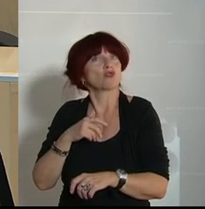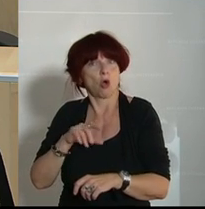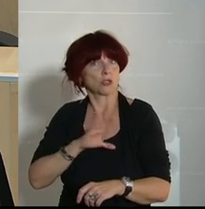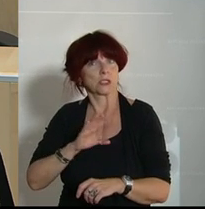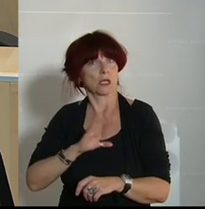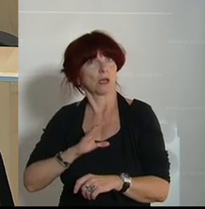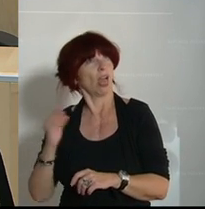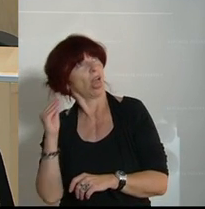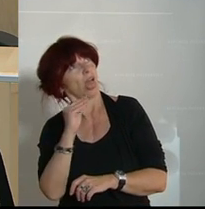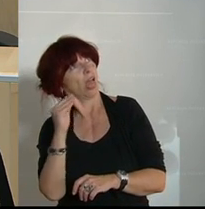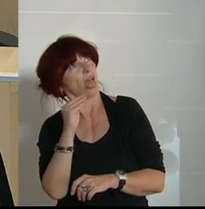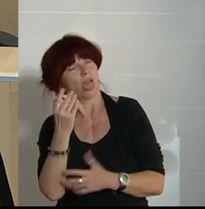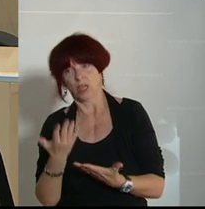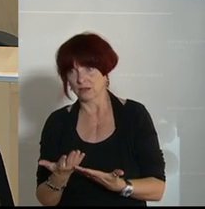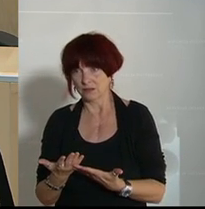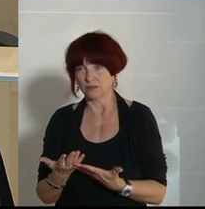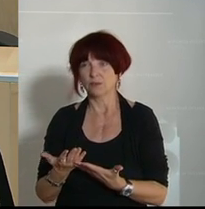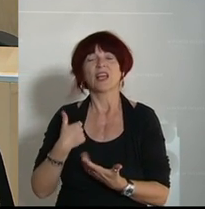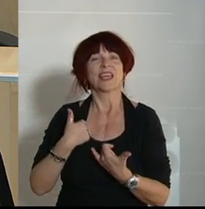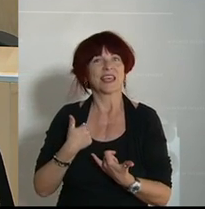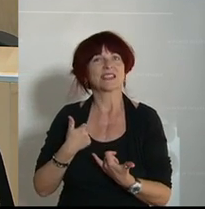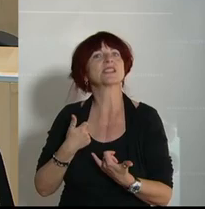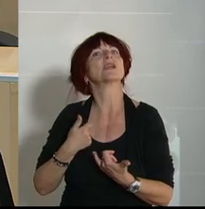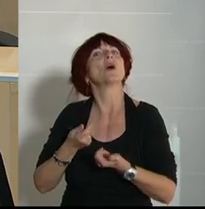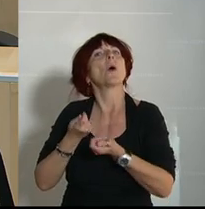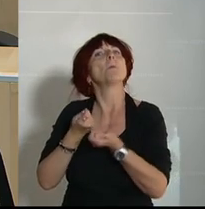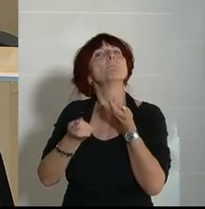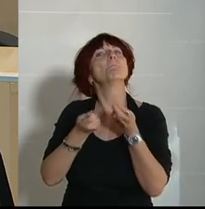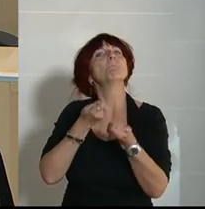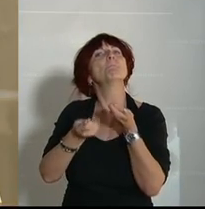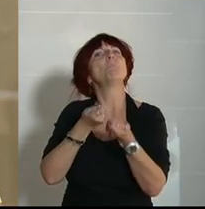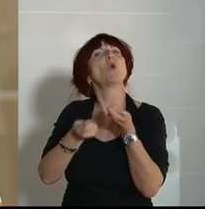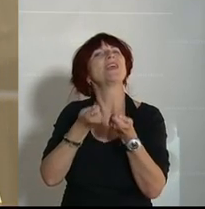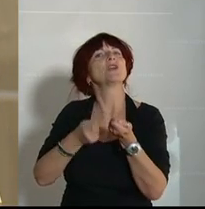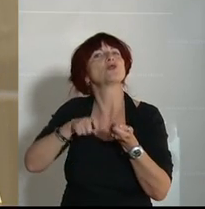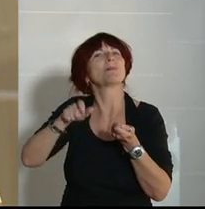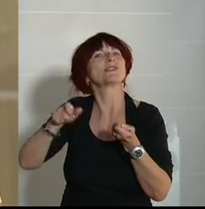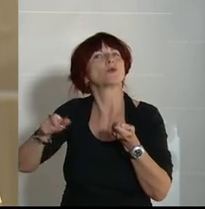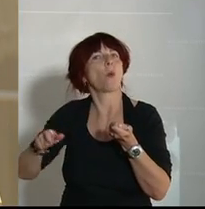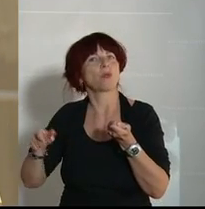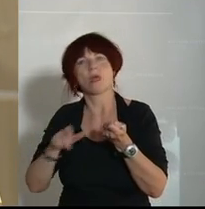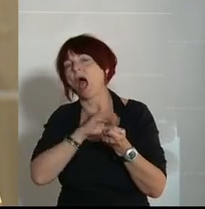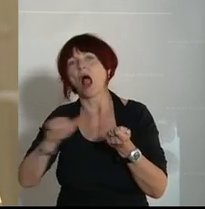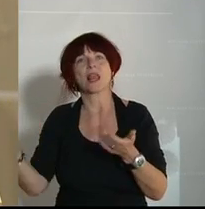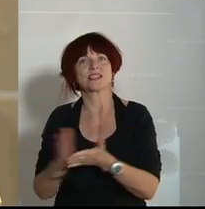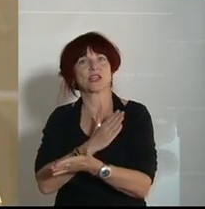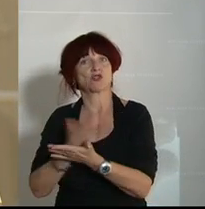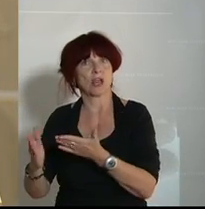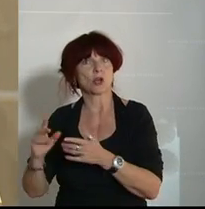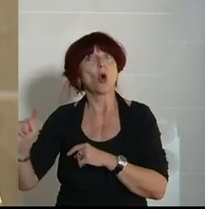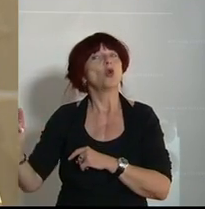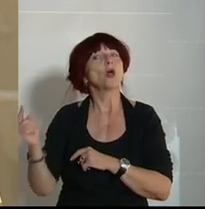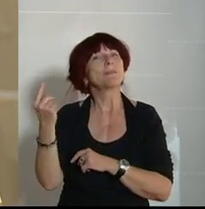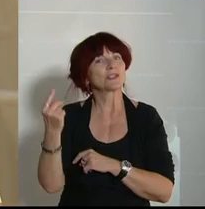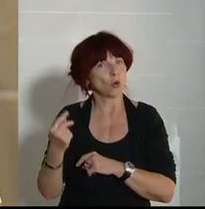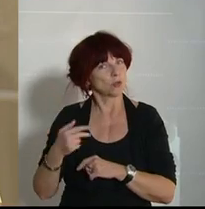weil sie ja über diese politischen Kabinette, die inzwischen alles entscheiden, überhaupt nicht mehr drüber kommen und vor allem dann über die Message-Controller, das sind ja meine besonderen Freunde